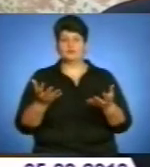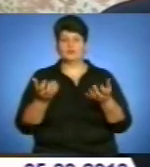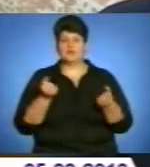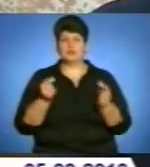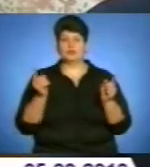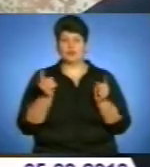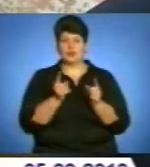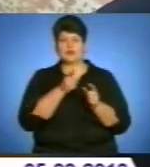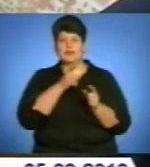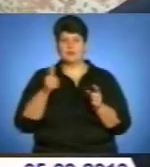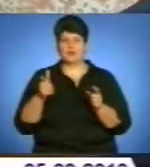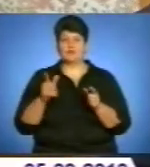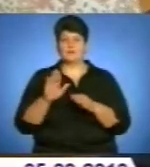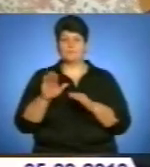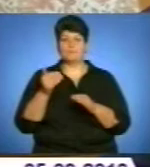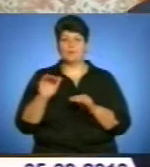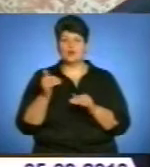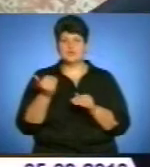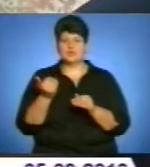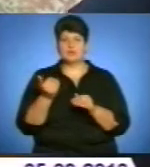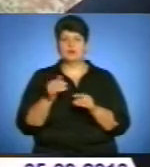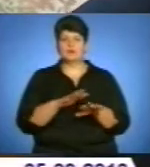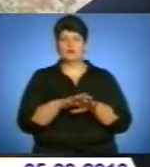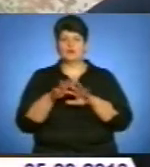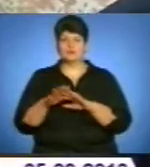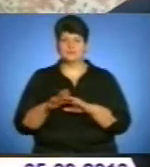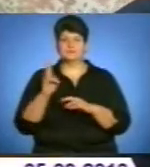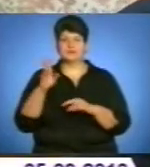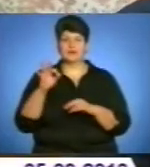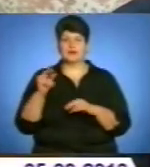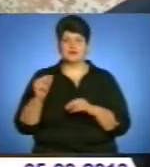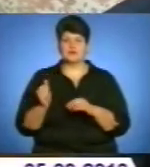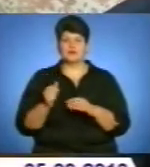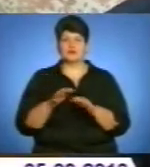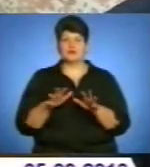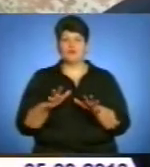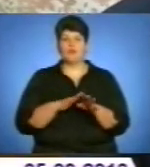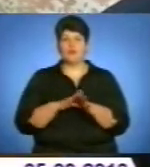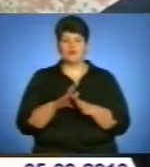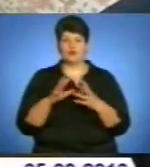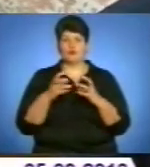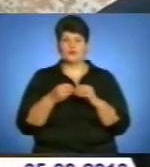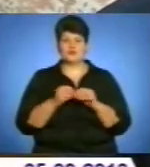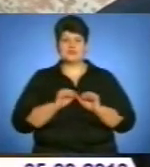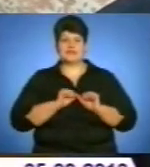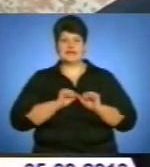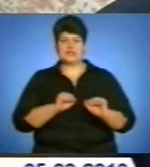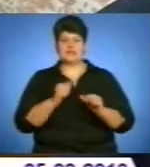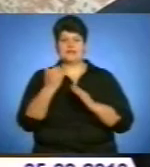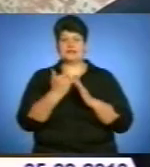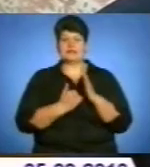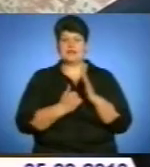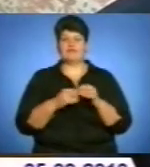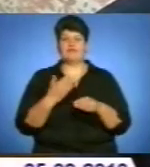короткотермінові позички на покриття тимчасових касових розривень для фінансування в повному обсязі захищених статей і